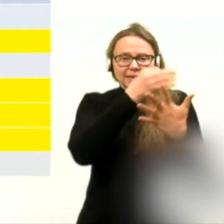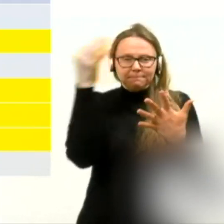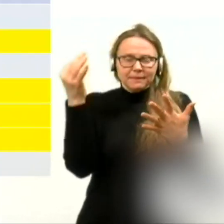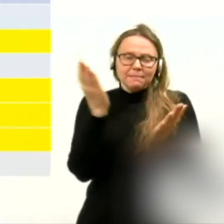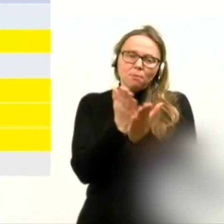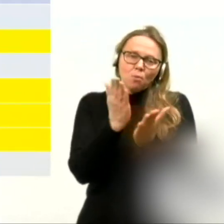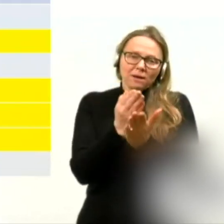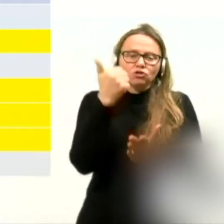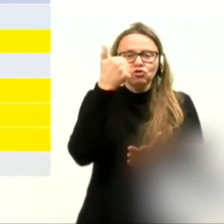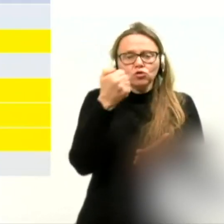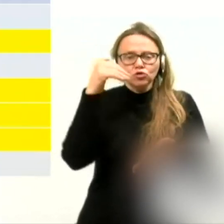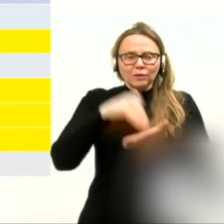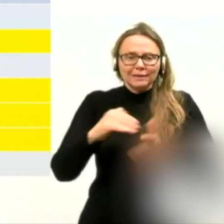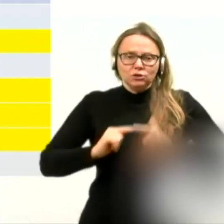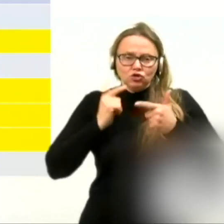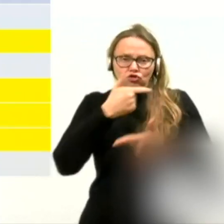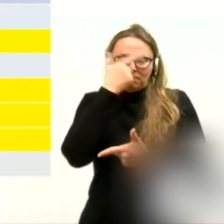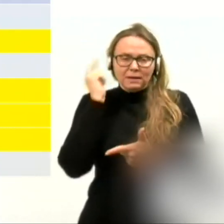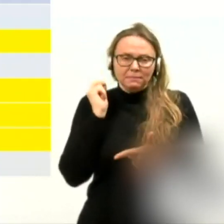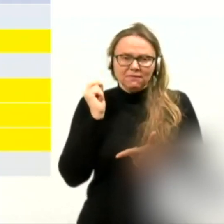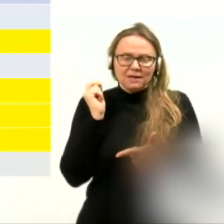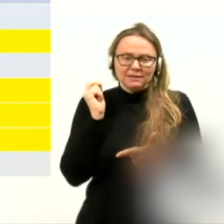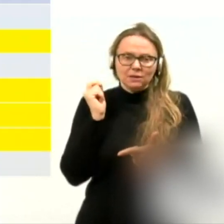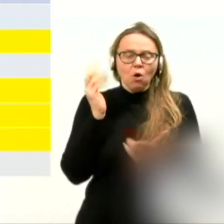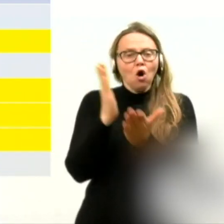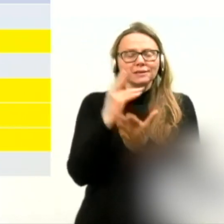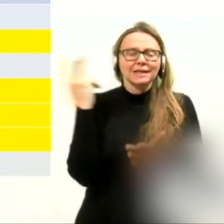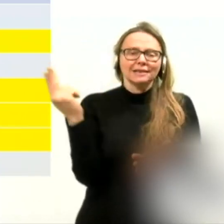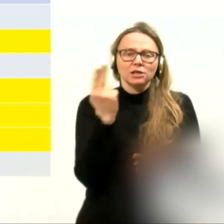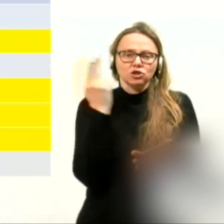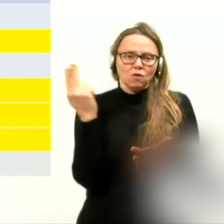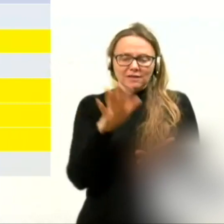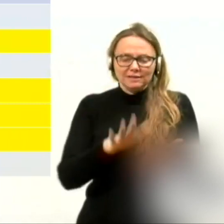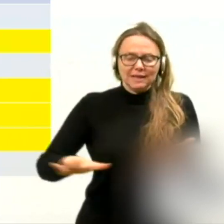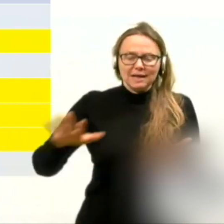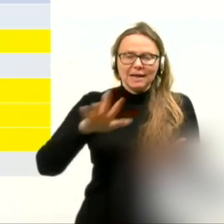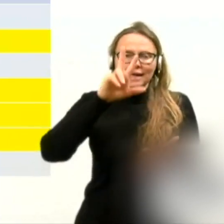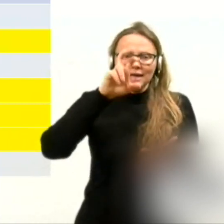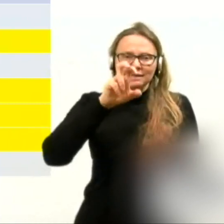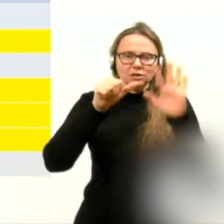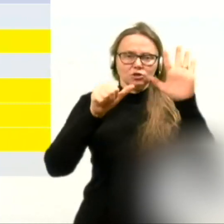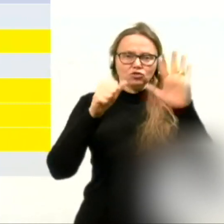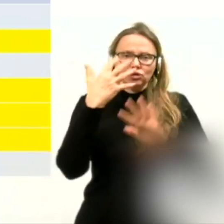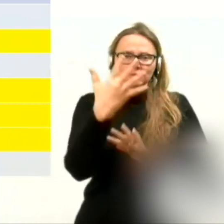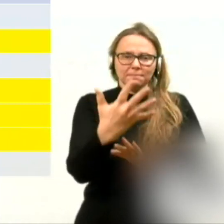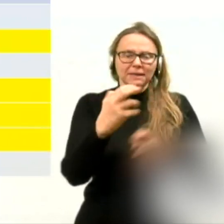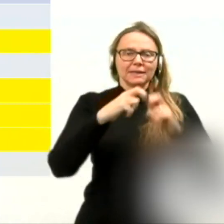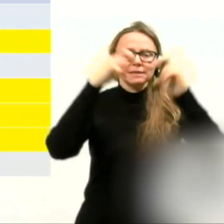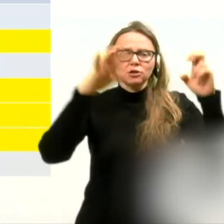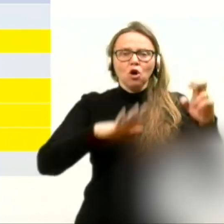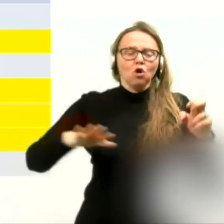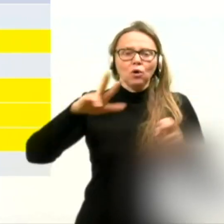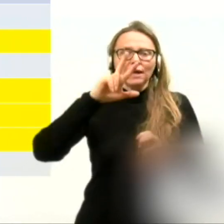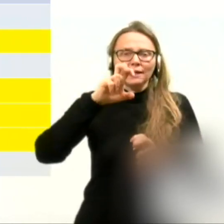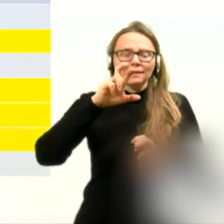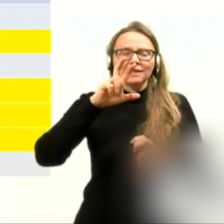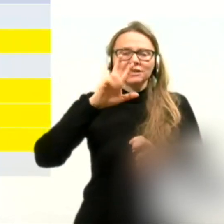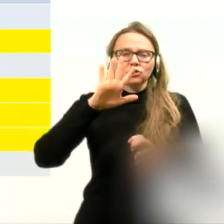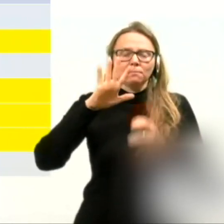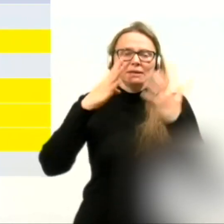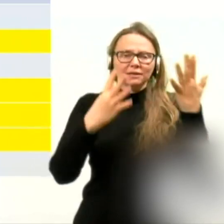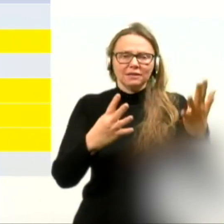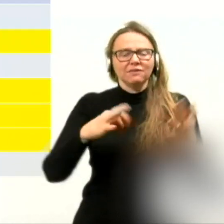povprejšlo na 100 tisoč prebivalcev. Osrednje Slovenska regija ima 356, Gorenska 395,